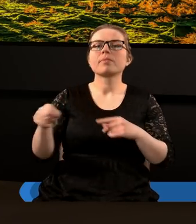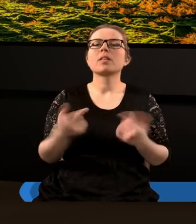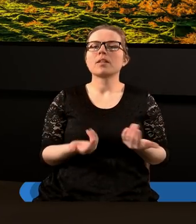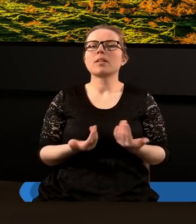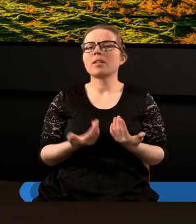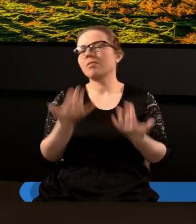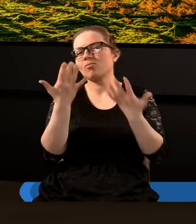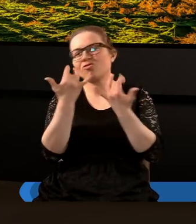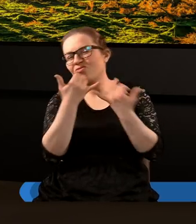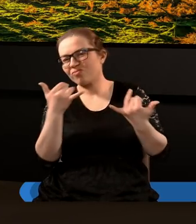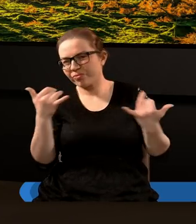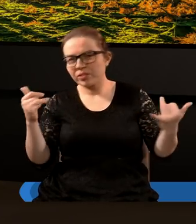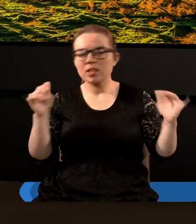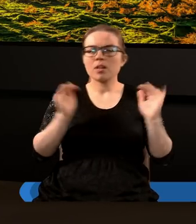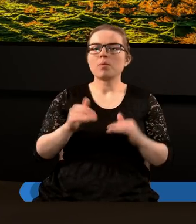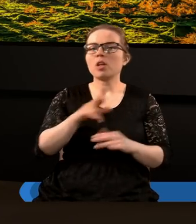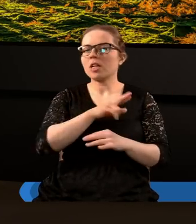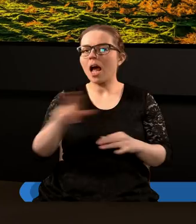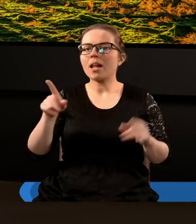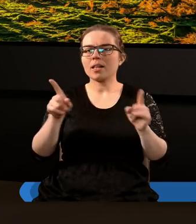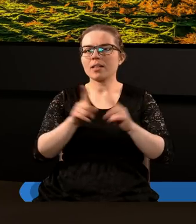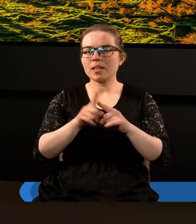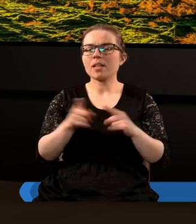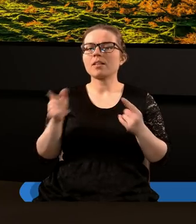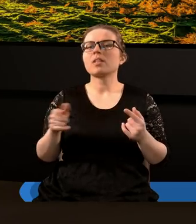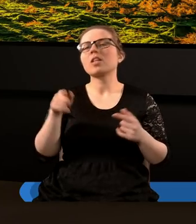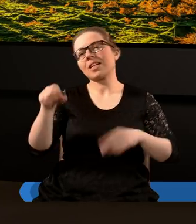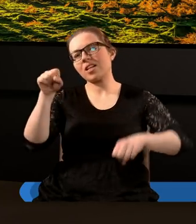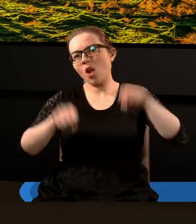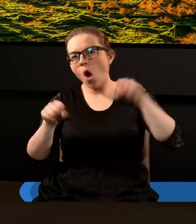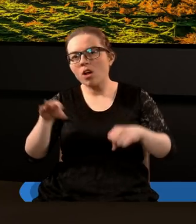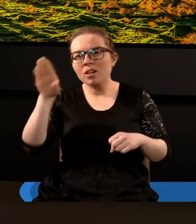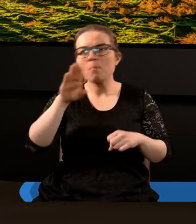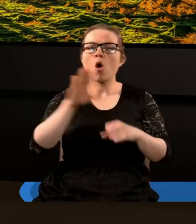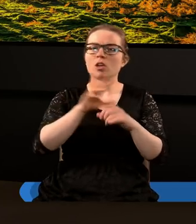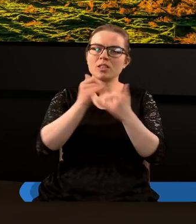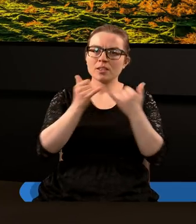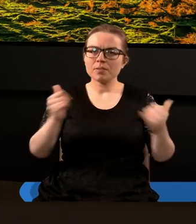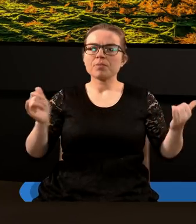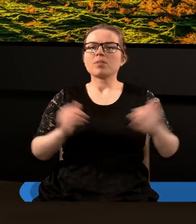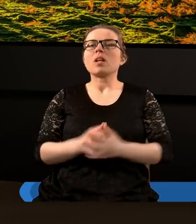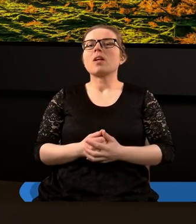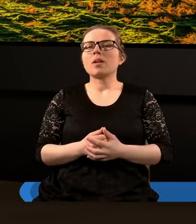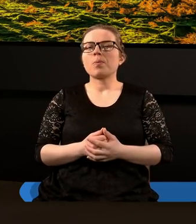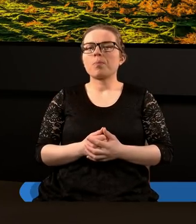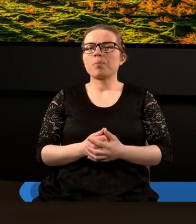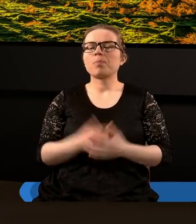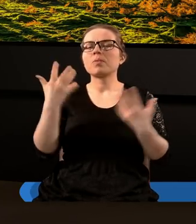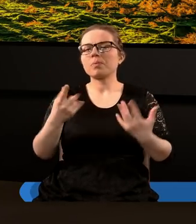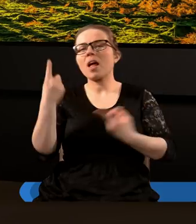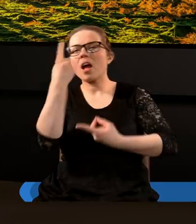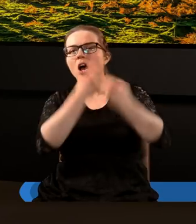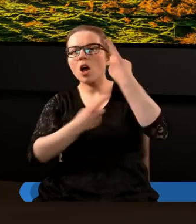I możemy wiele jeszcze pomnażać właśnie te myśli, nad czym jest w zasadzie ten sąd Boży. Tekst, będziemy dzisiaj